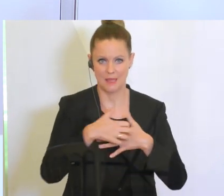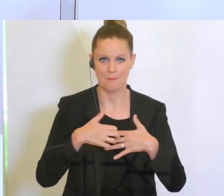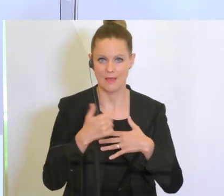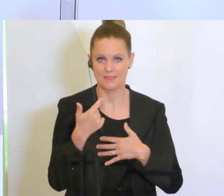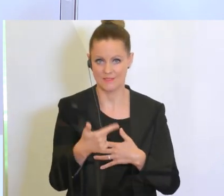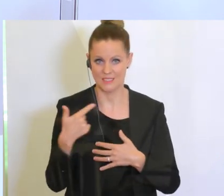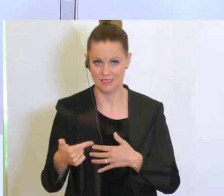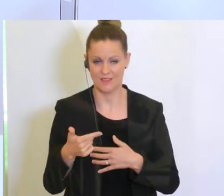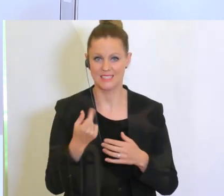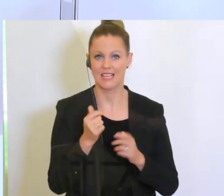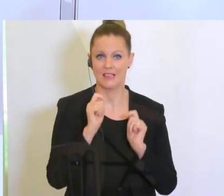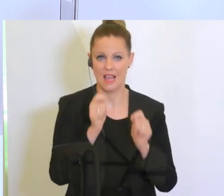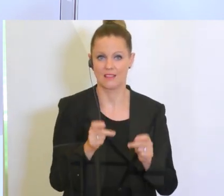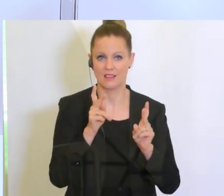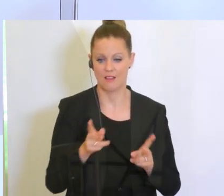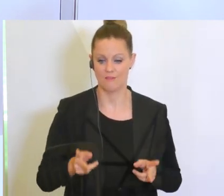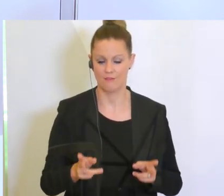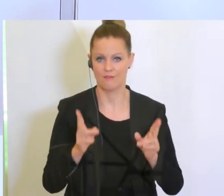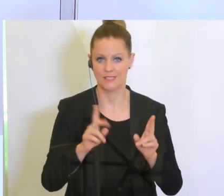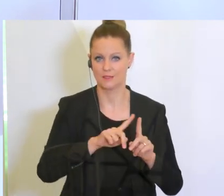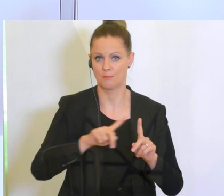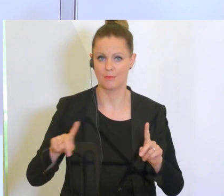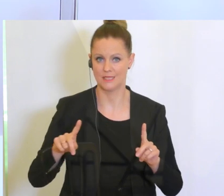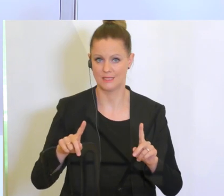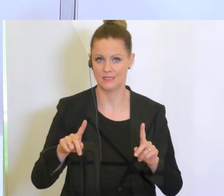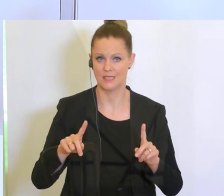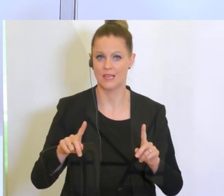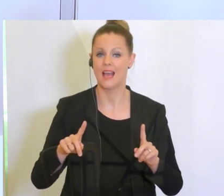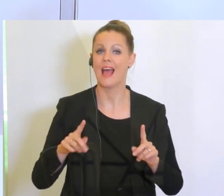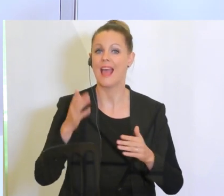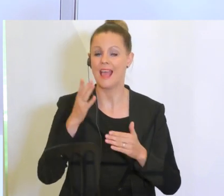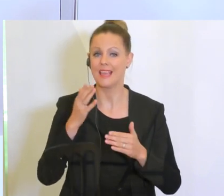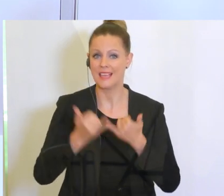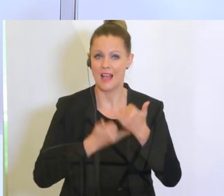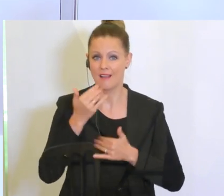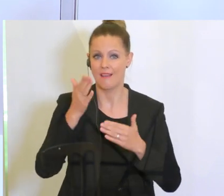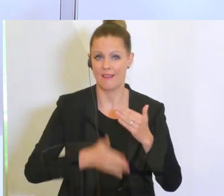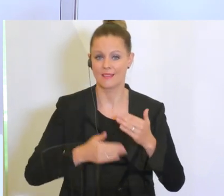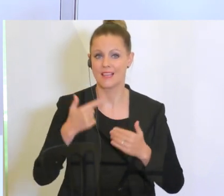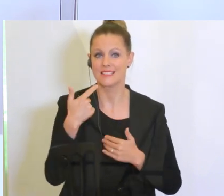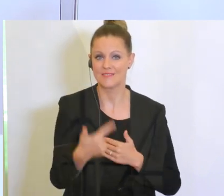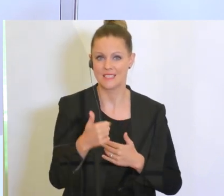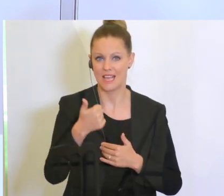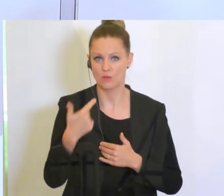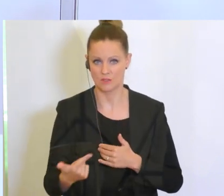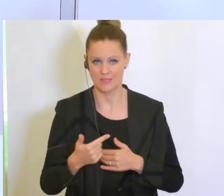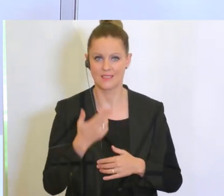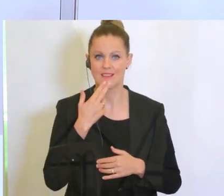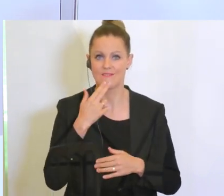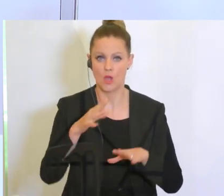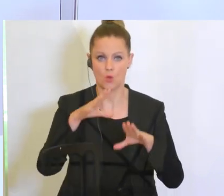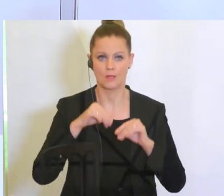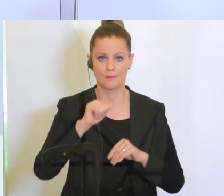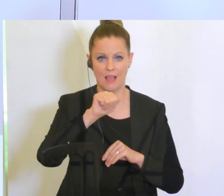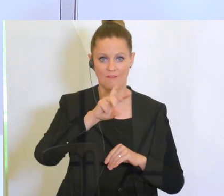dieses Geld zu beantragen, befristet bis zum Ende 2021. Die Abwicklung wird die AWS